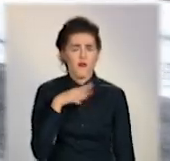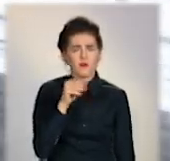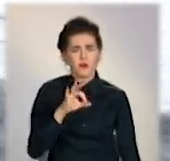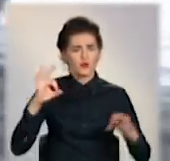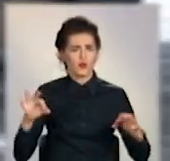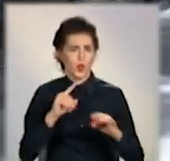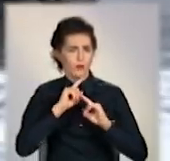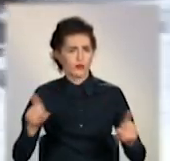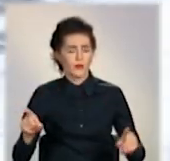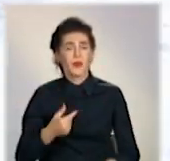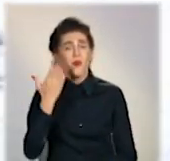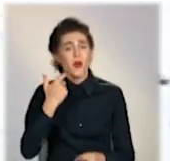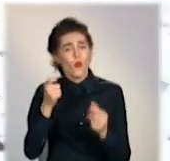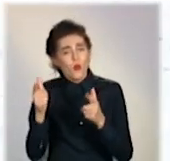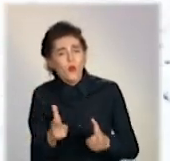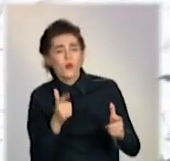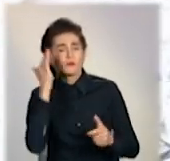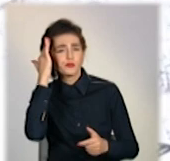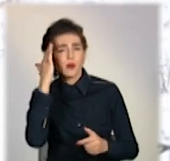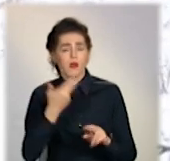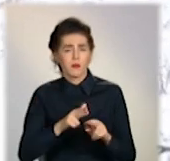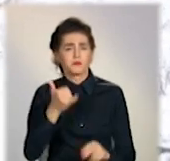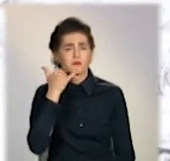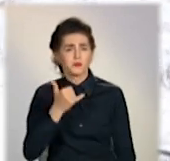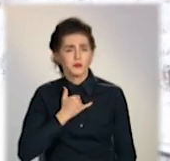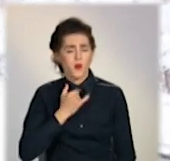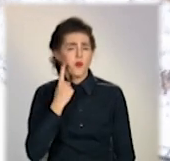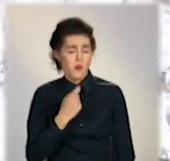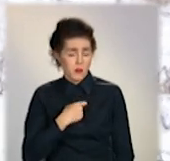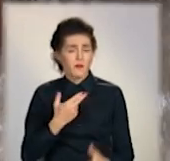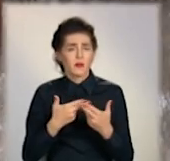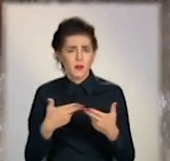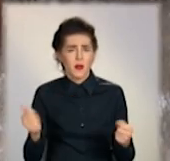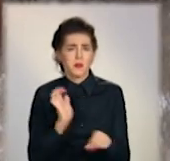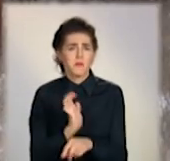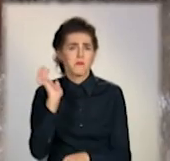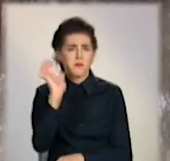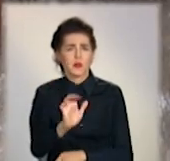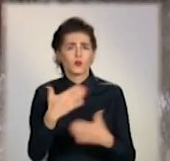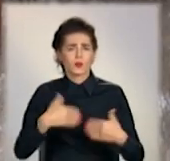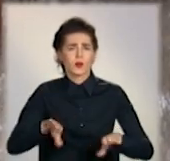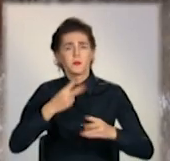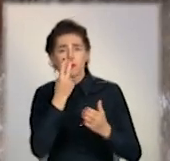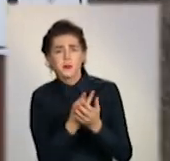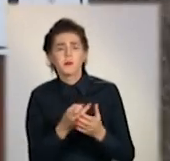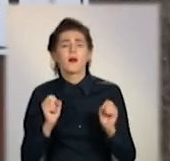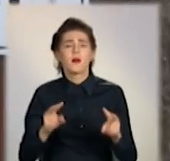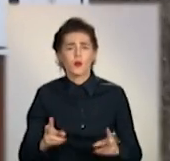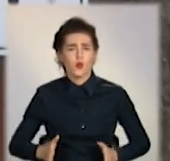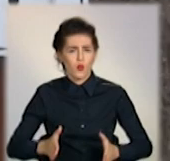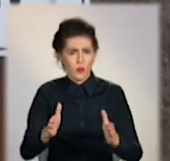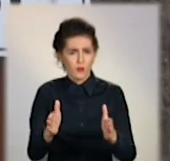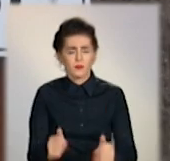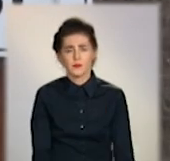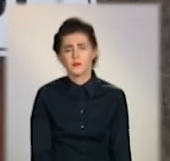Коли сюжет готувався до ефіру, чиновники перетелефонували та повідомили. Відправили підрядника, аби той подивився на стан дороги.